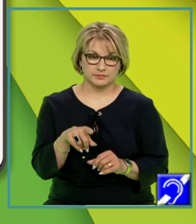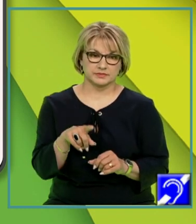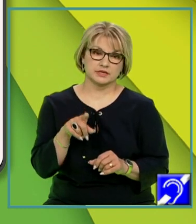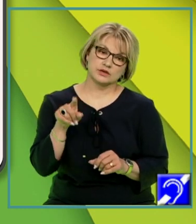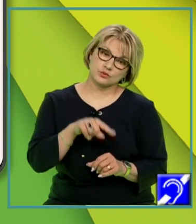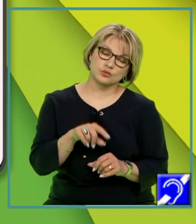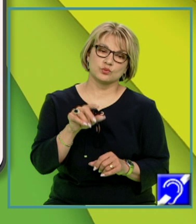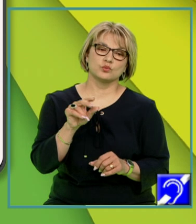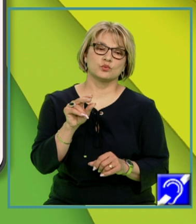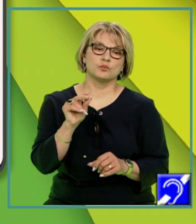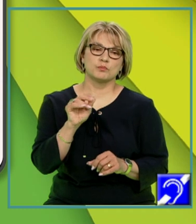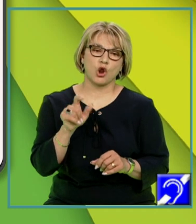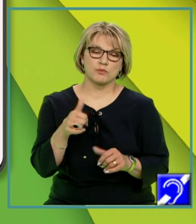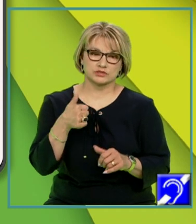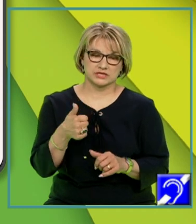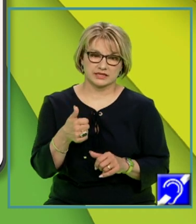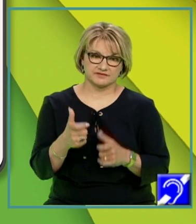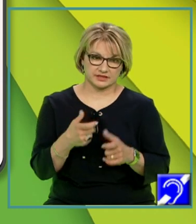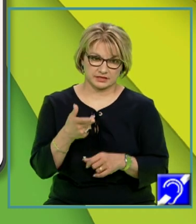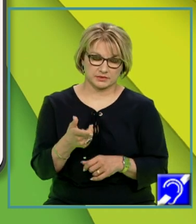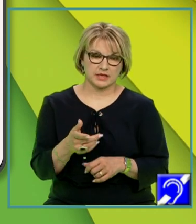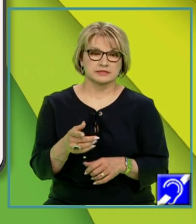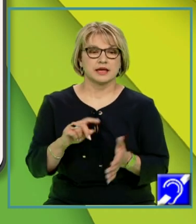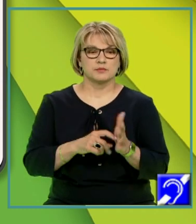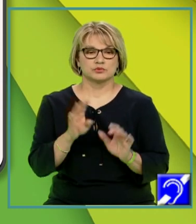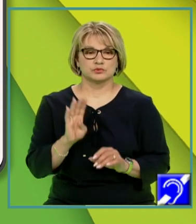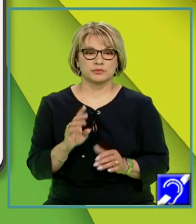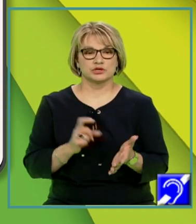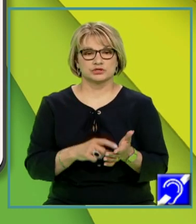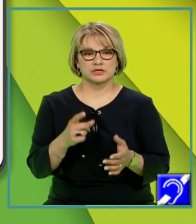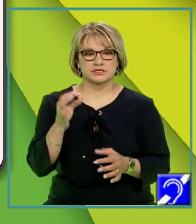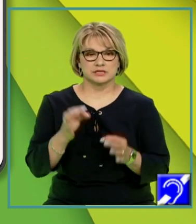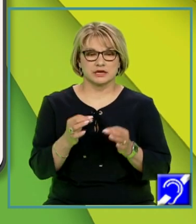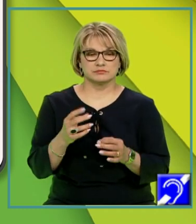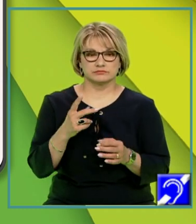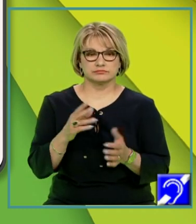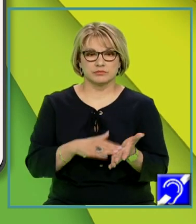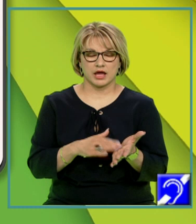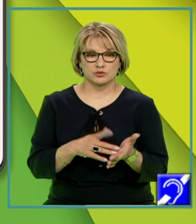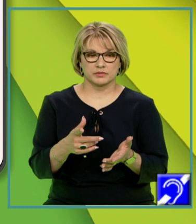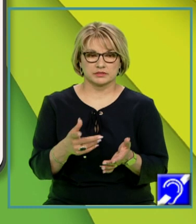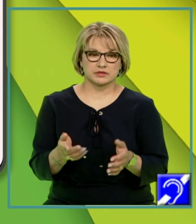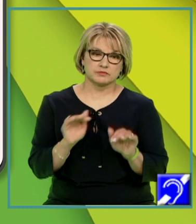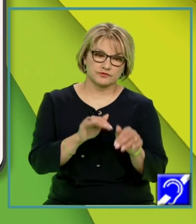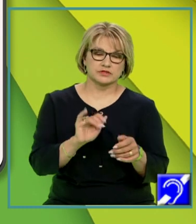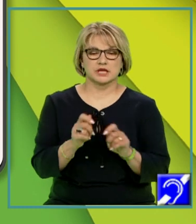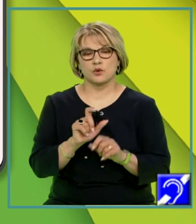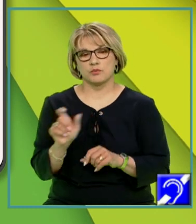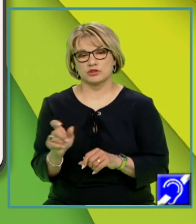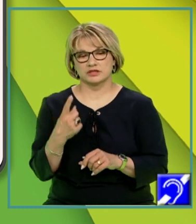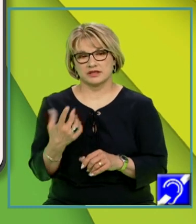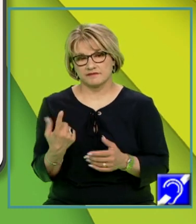propoziții adevărate despre acestea. Cerința B ne cere să argumentăm în 10 rânduri în favoarea sau împotriva unei anumite teze.